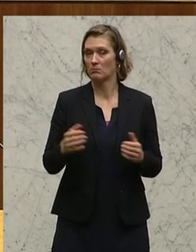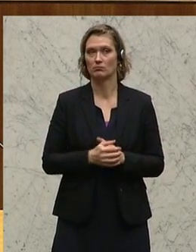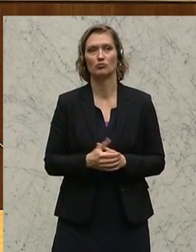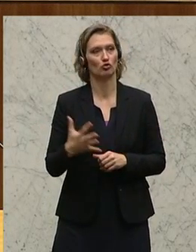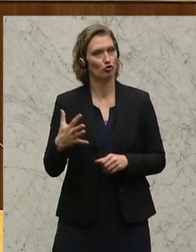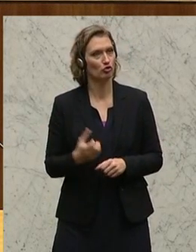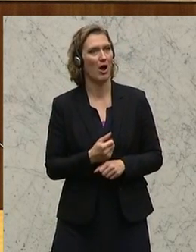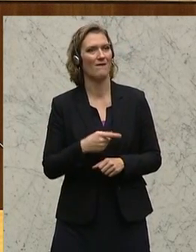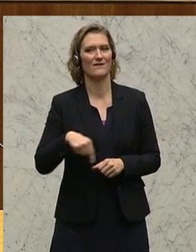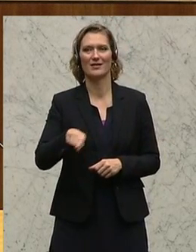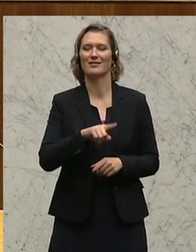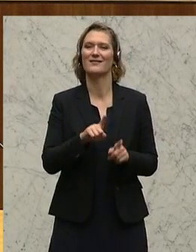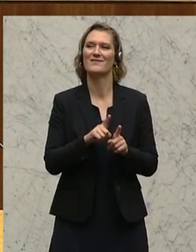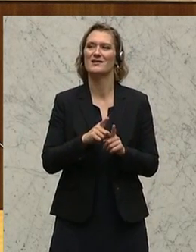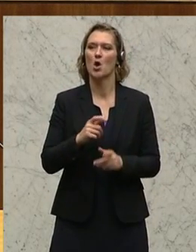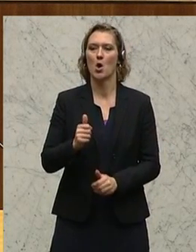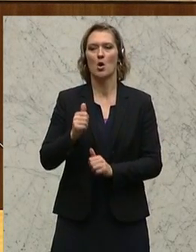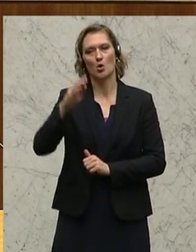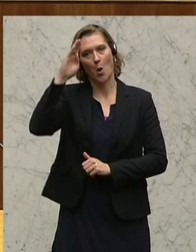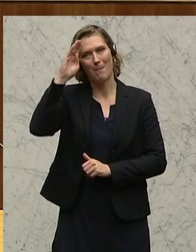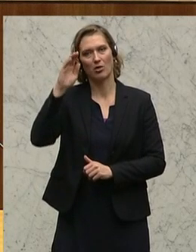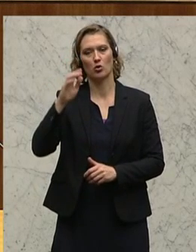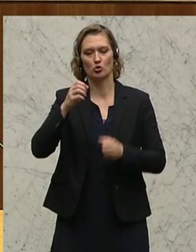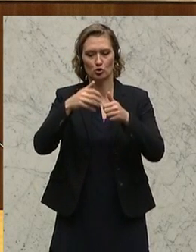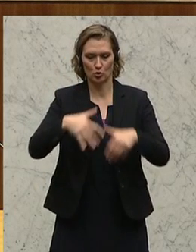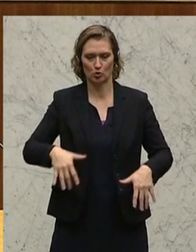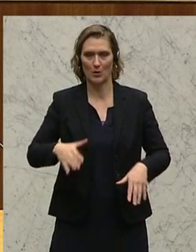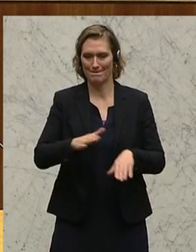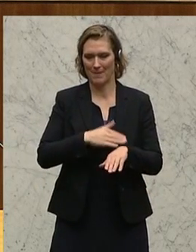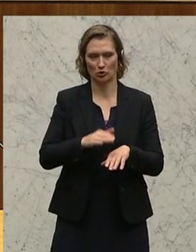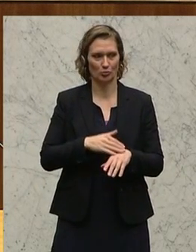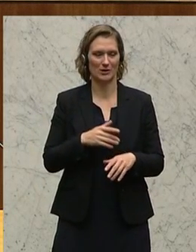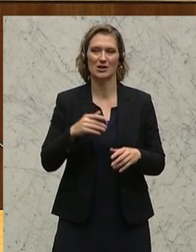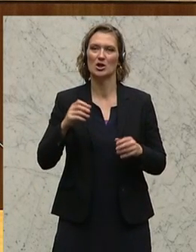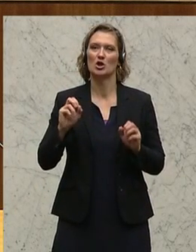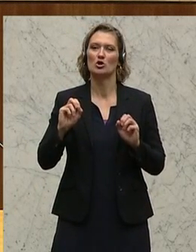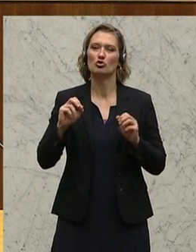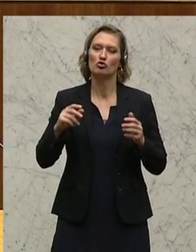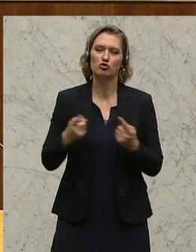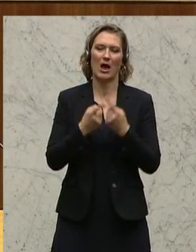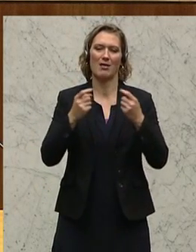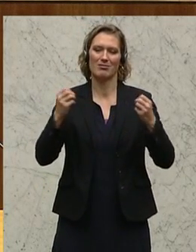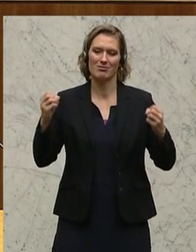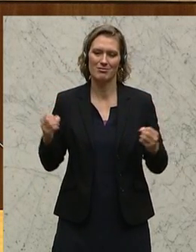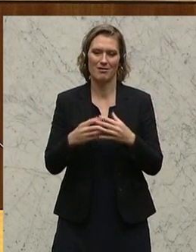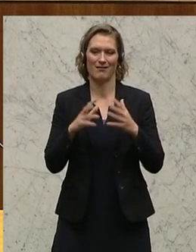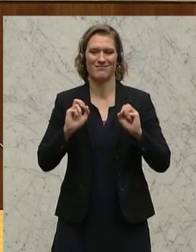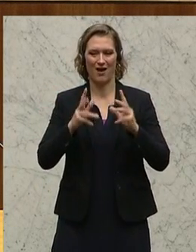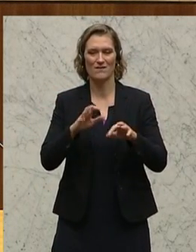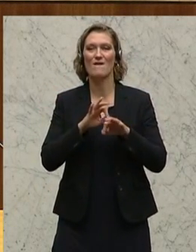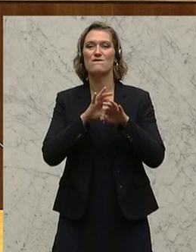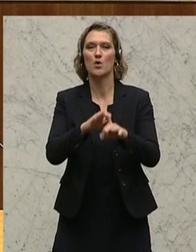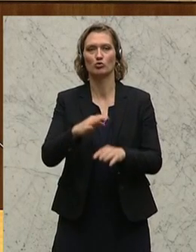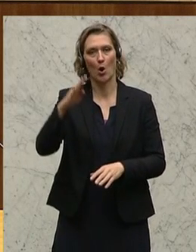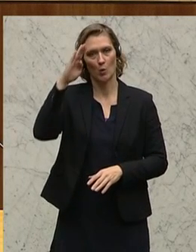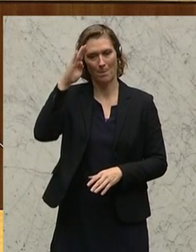inwieweit das Zerschlagen von Kommandostrukturen, ich nehme als Beispiel das Streitkräftbeführungskommando, dass sich, und das ist mein